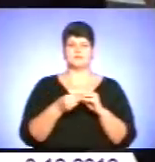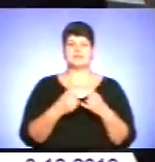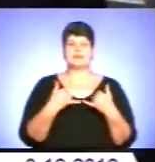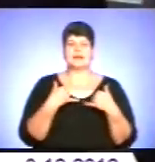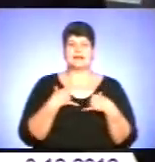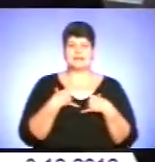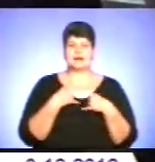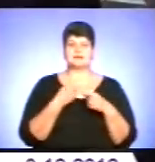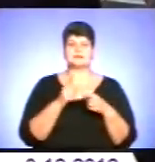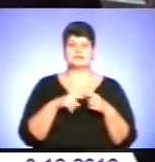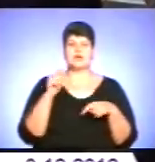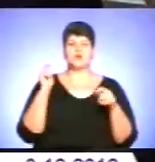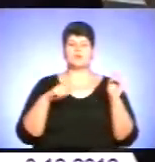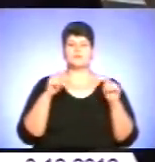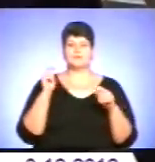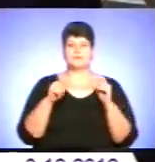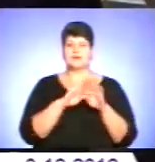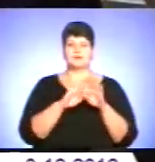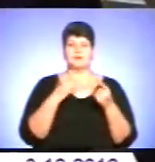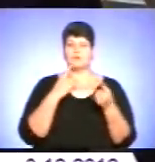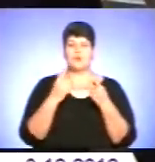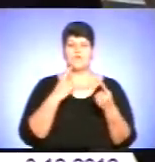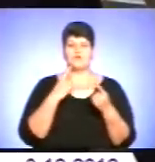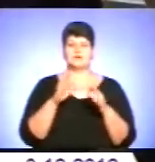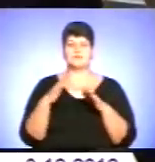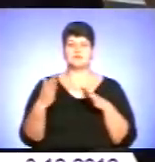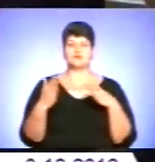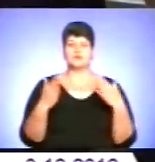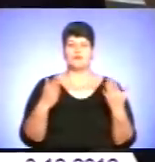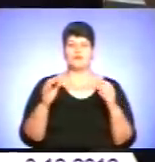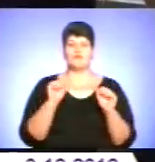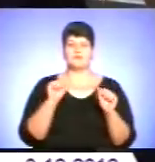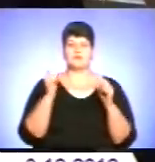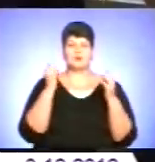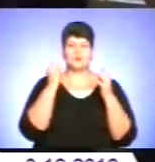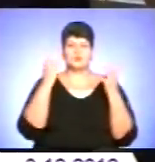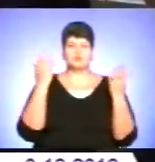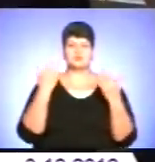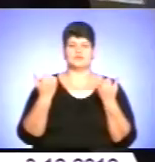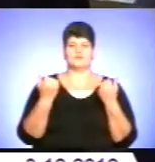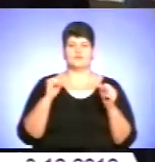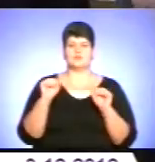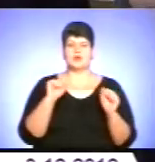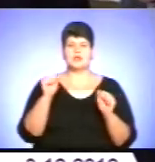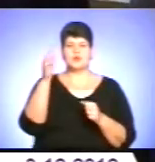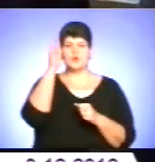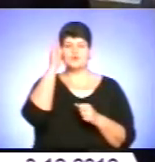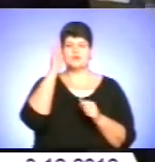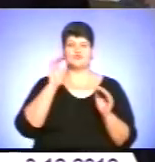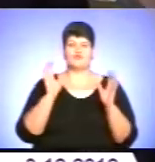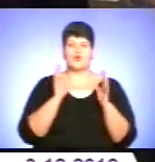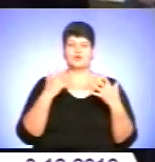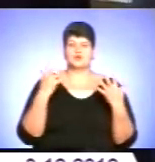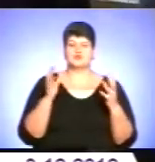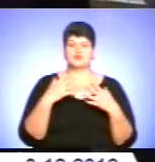це конференція, яка не поговорить між собою в управлінні культури, чи в управлінні освіти, чи в охороні здоров